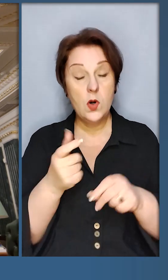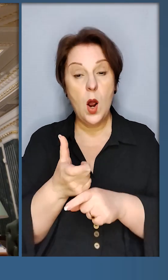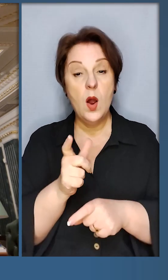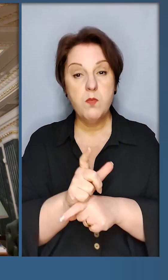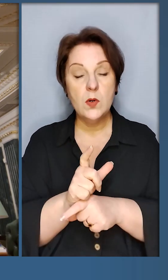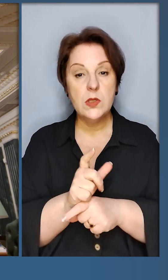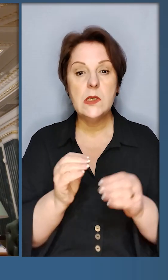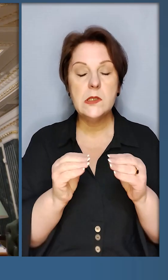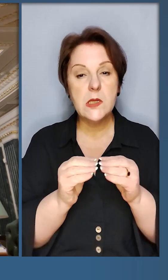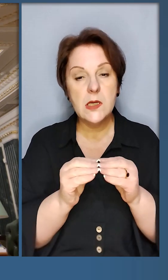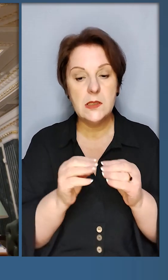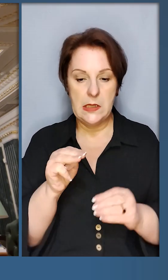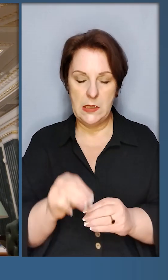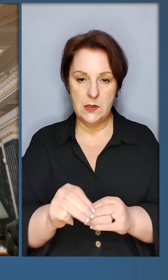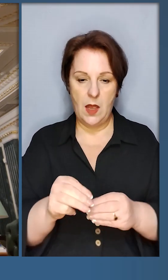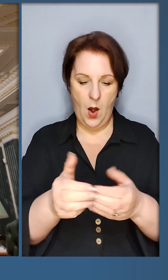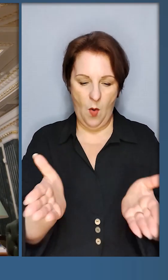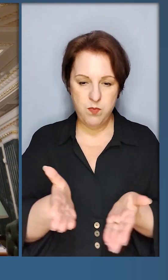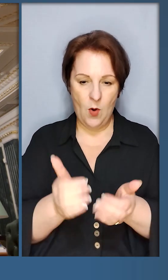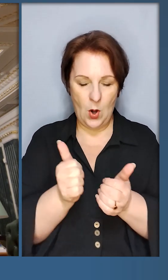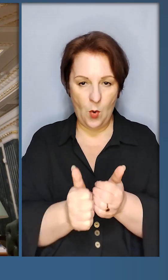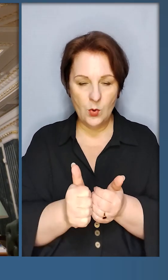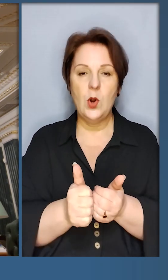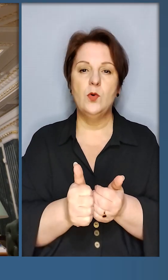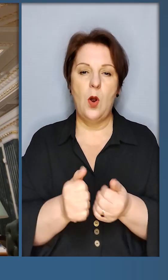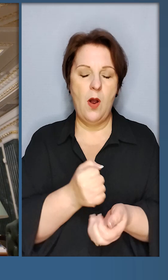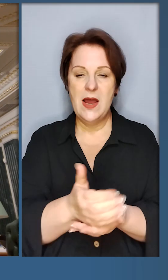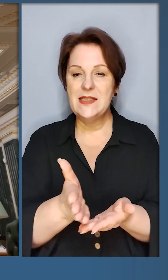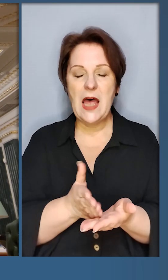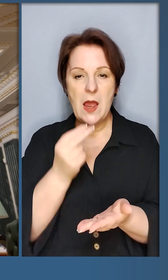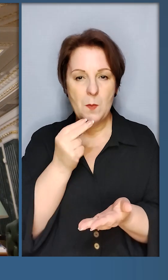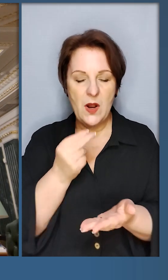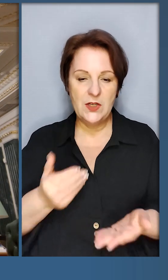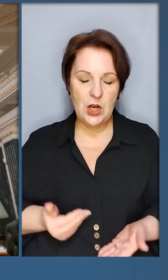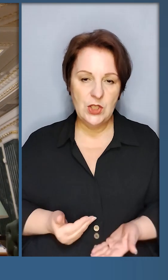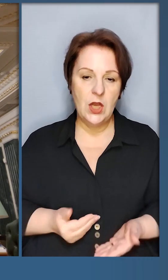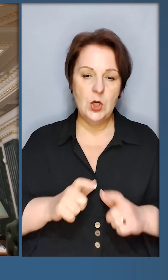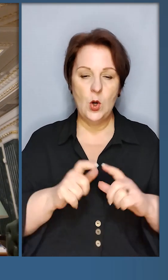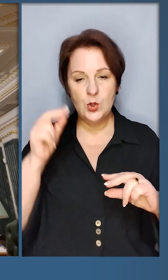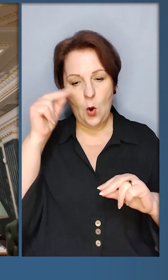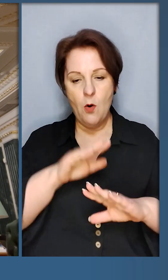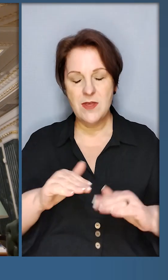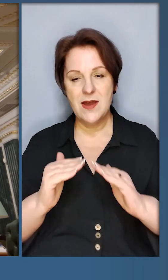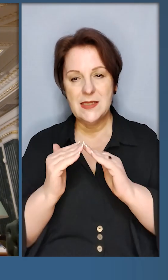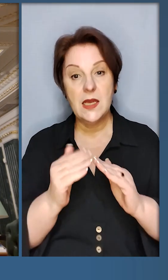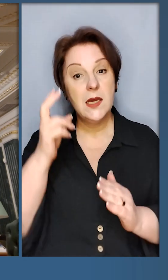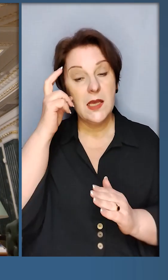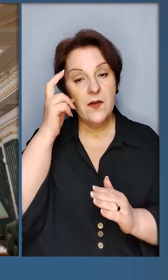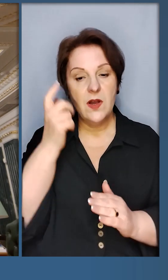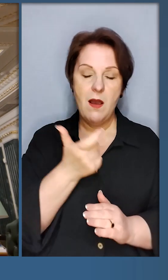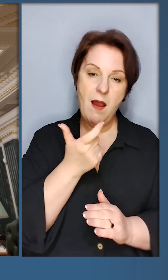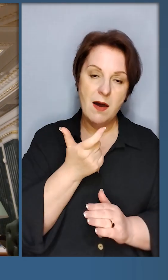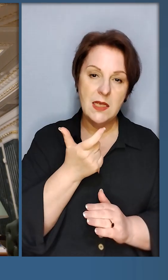розраховані більш ніж на 10 тисяч порцій кожна. Та забезпечить їжою, зокрема, школи та дитячі